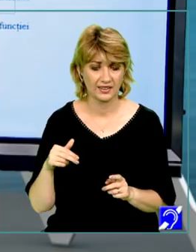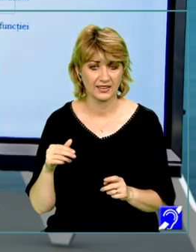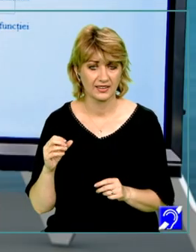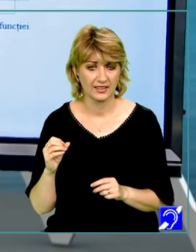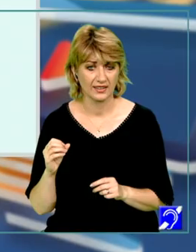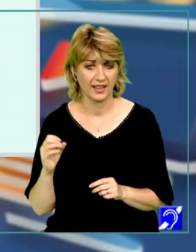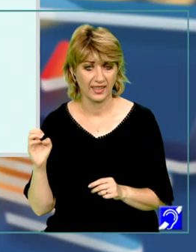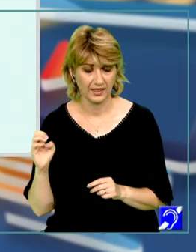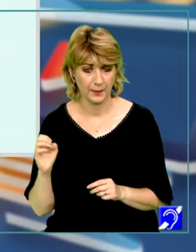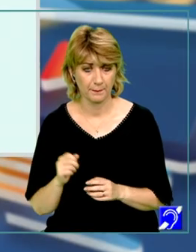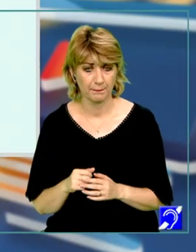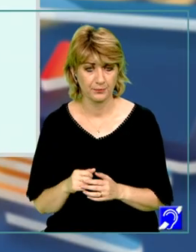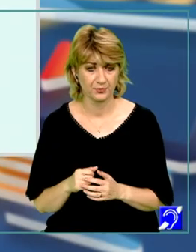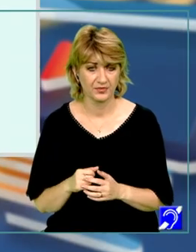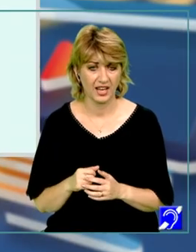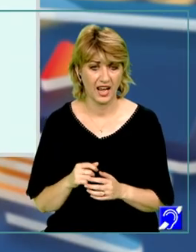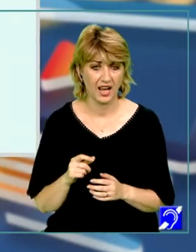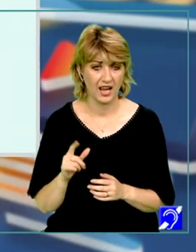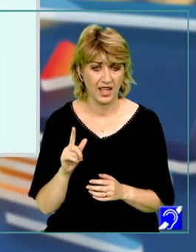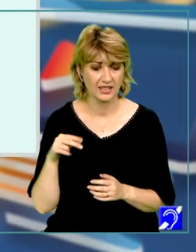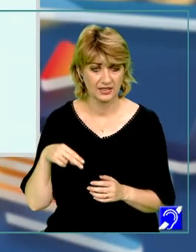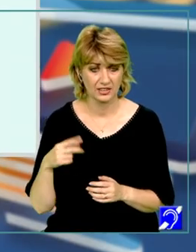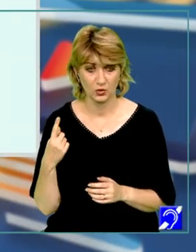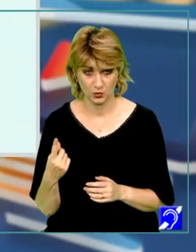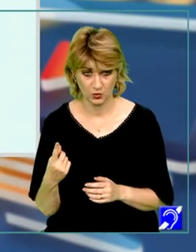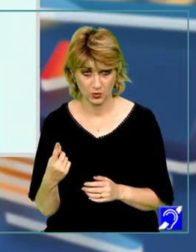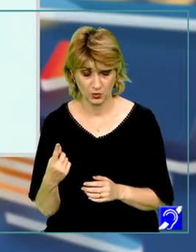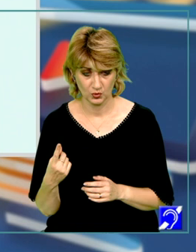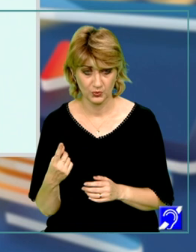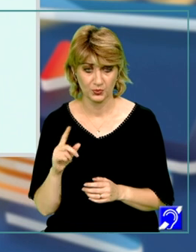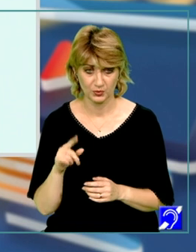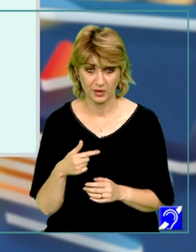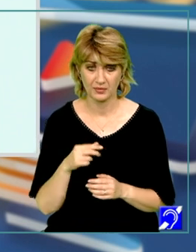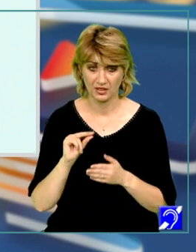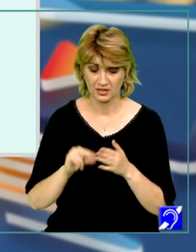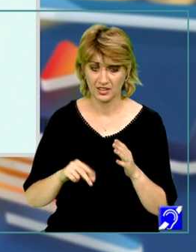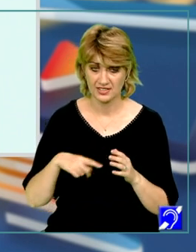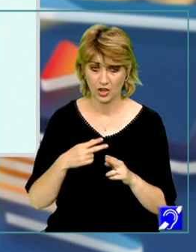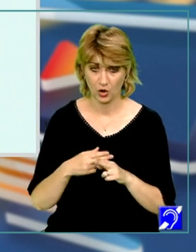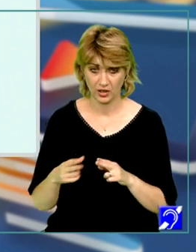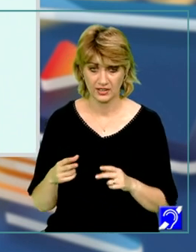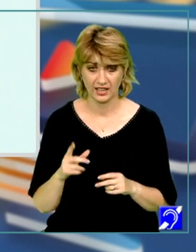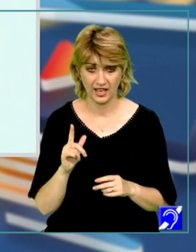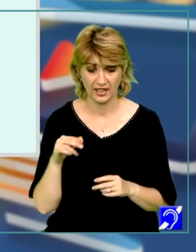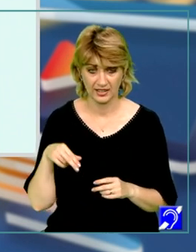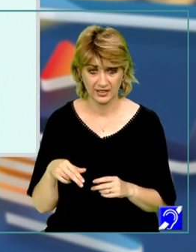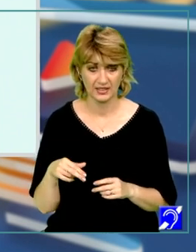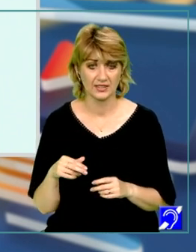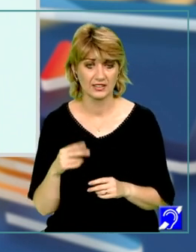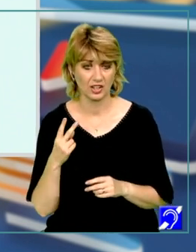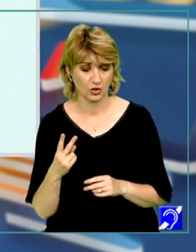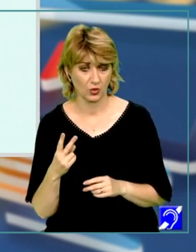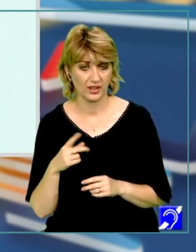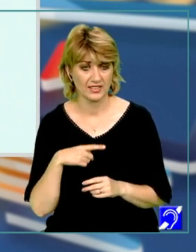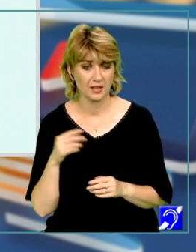natural de e, cum logaritm natural de e este 1, putem afirma și este corect, să spunem că ln de 2